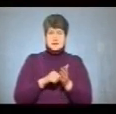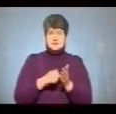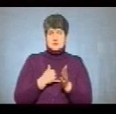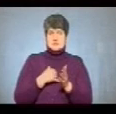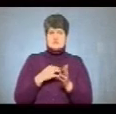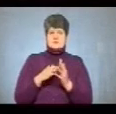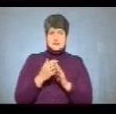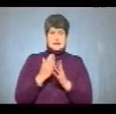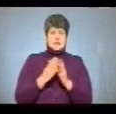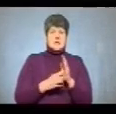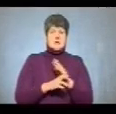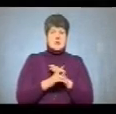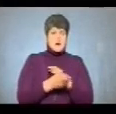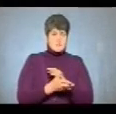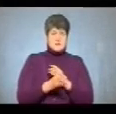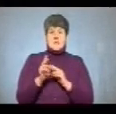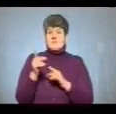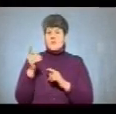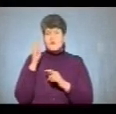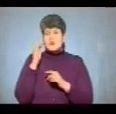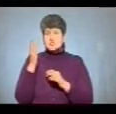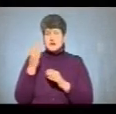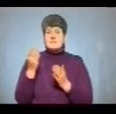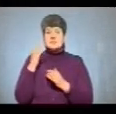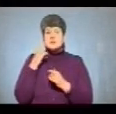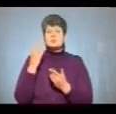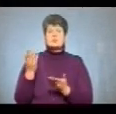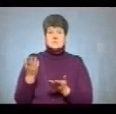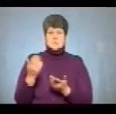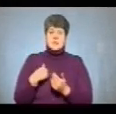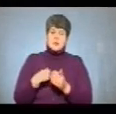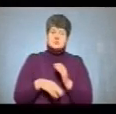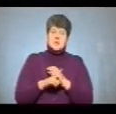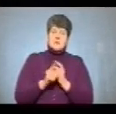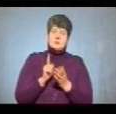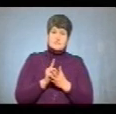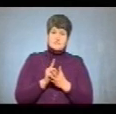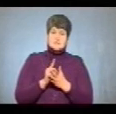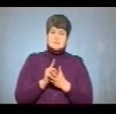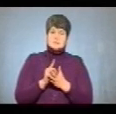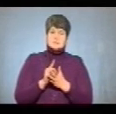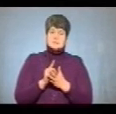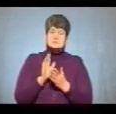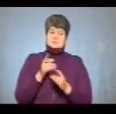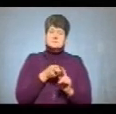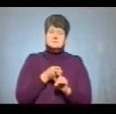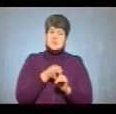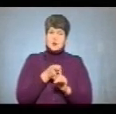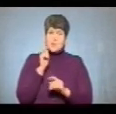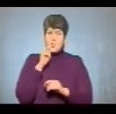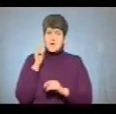нас в селі є храм. Як ви вважаєте, яка ваша думка, наш храм повинен відноситися до